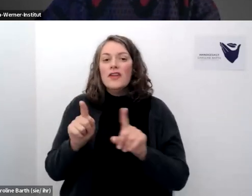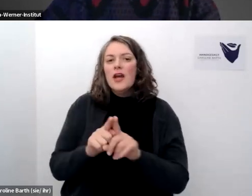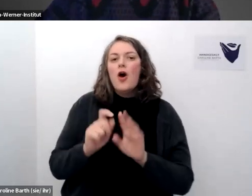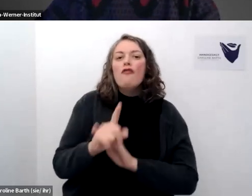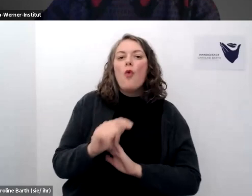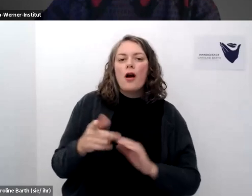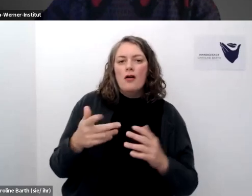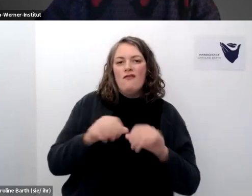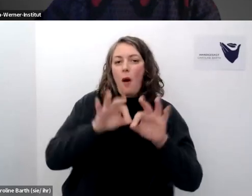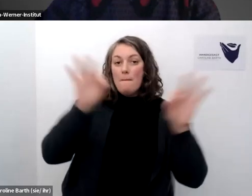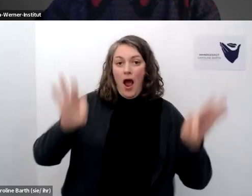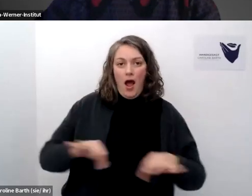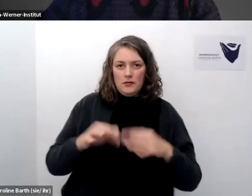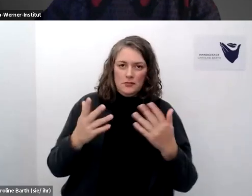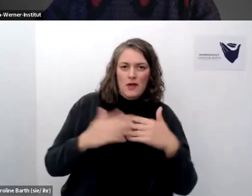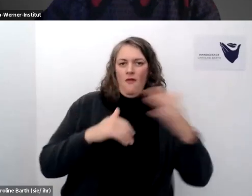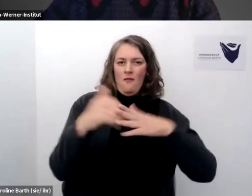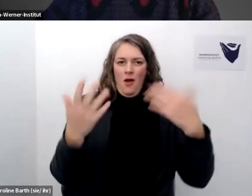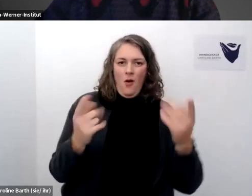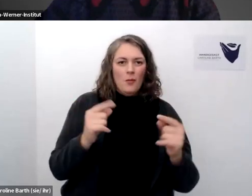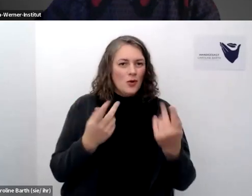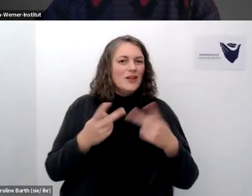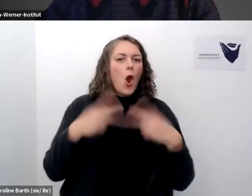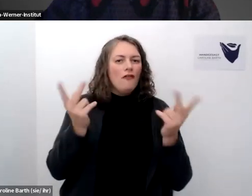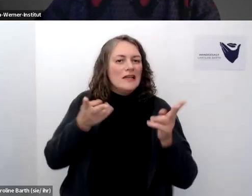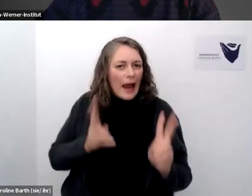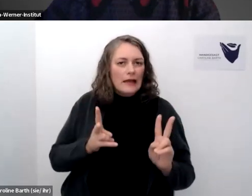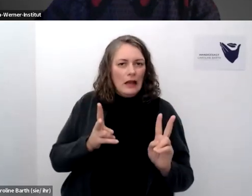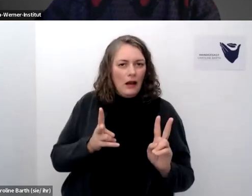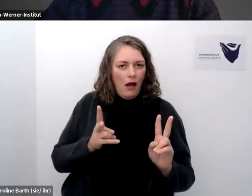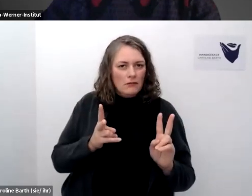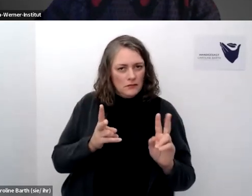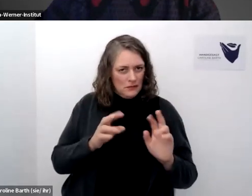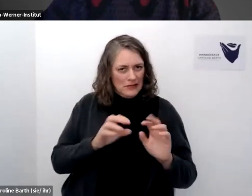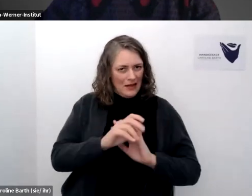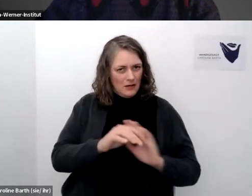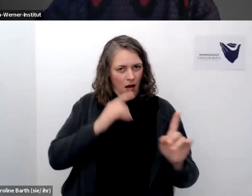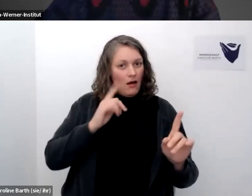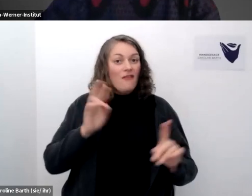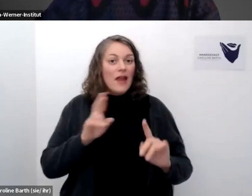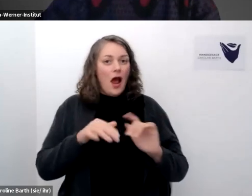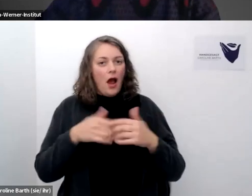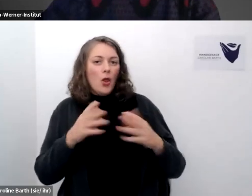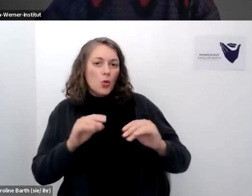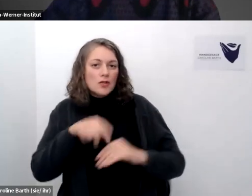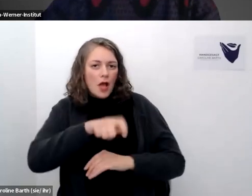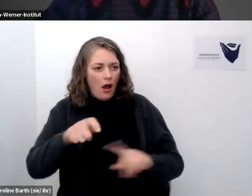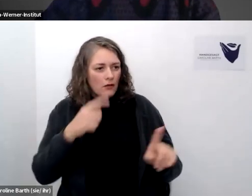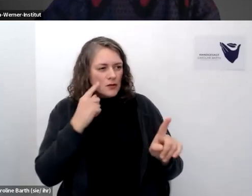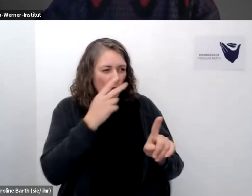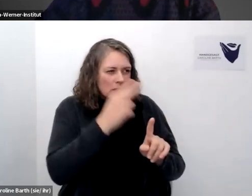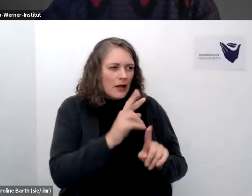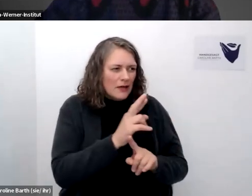unterscheiden wer jetzt dahinter steckt für ungeübte nutzer in würde ich sagen oder für nutzer in die noch nicht